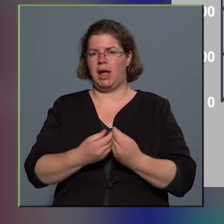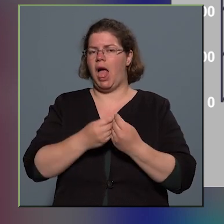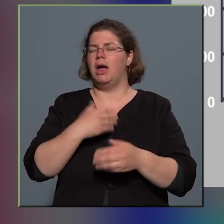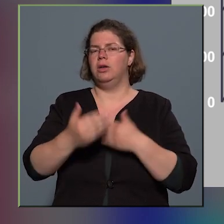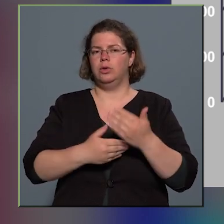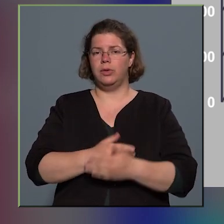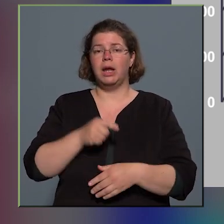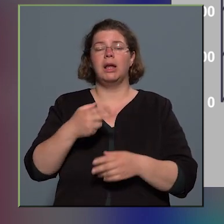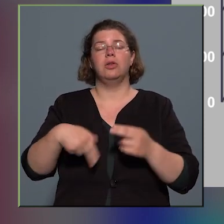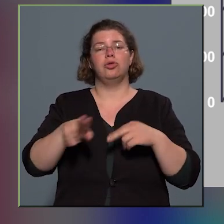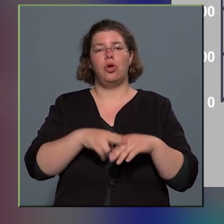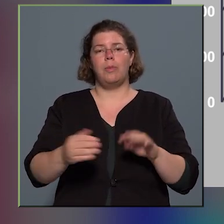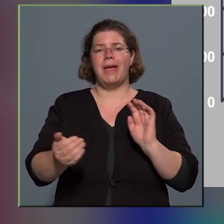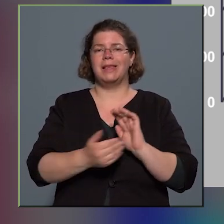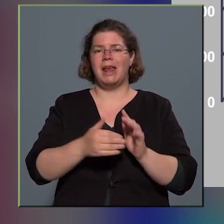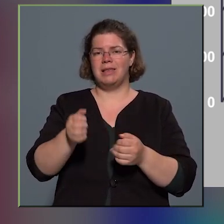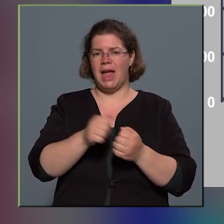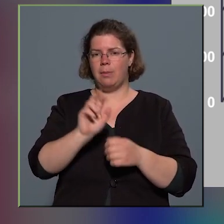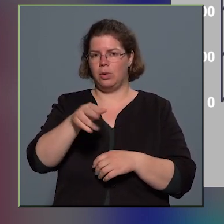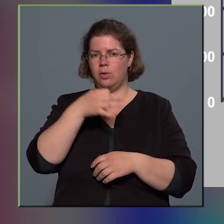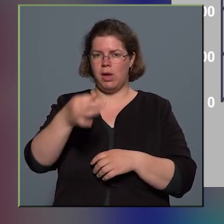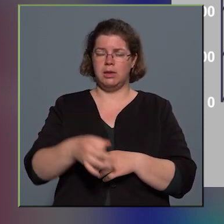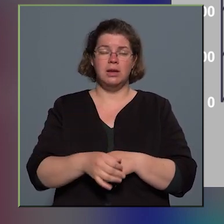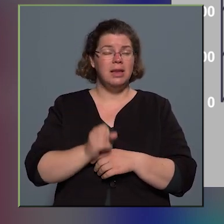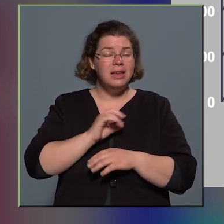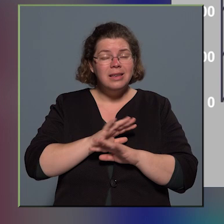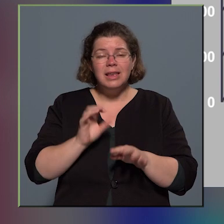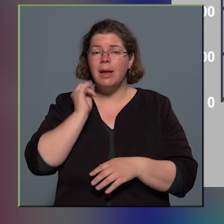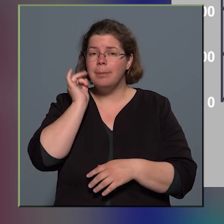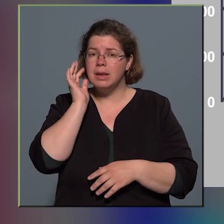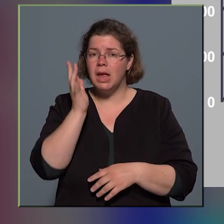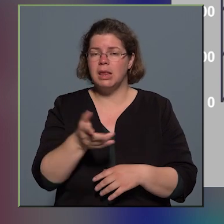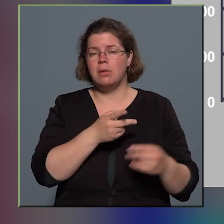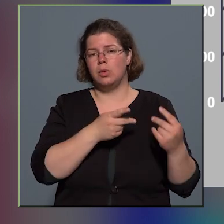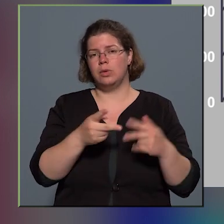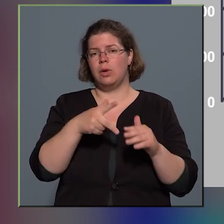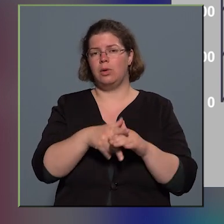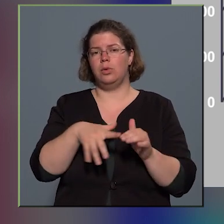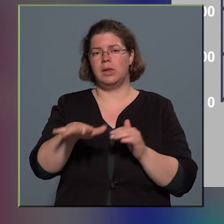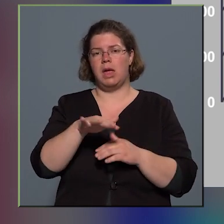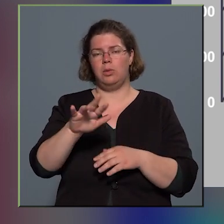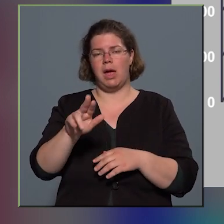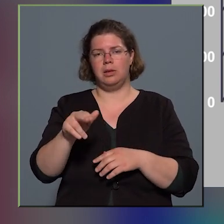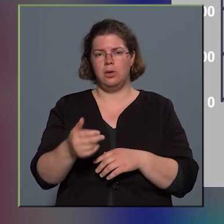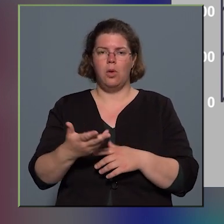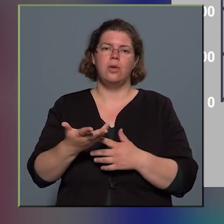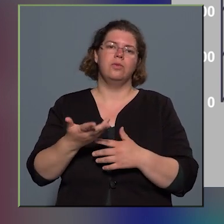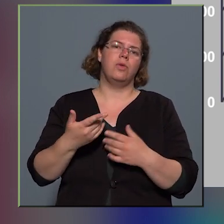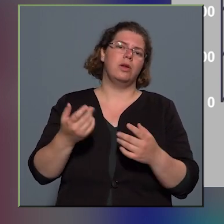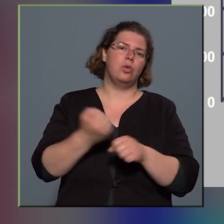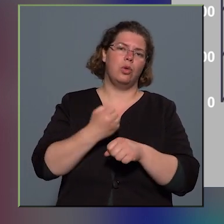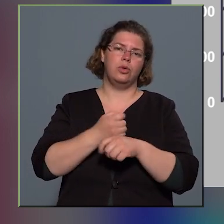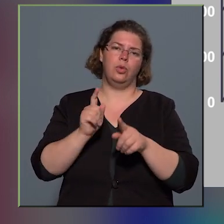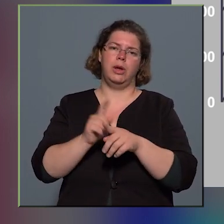ezeres számokról van szó. Ez gyakorlatilag szinte minden nap hozunk a közterületről, illetve dolgozunk fel olyan ügyeket,